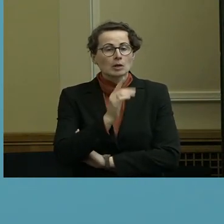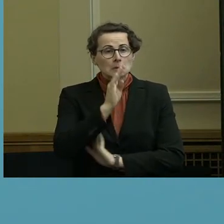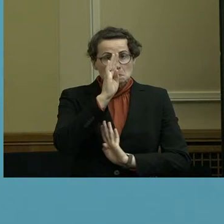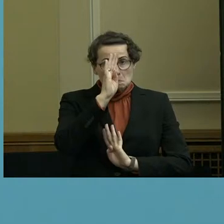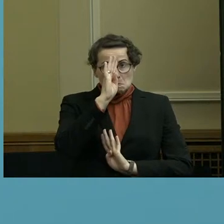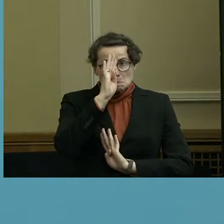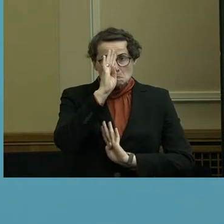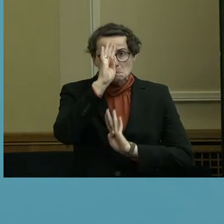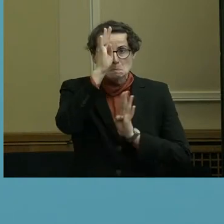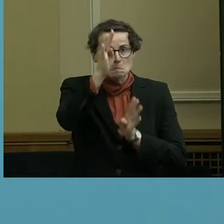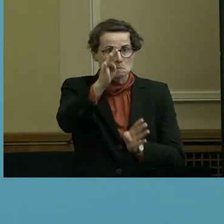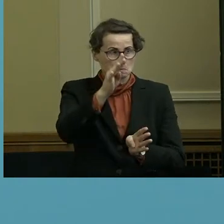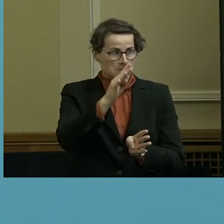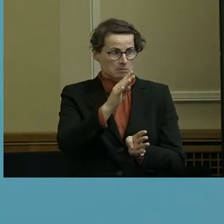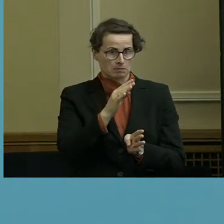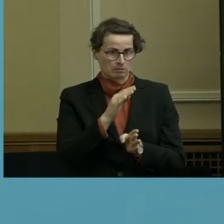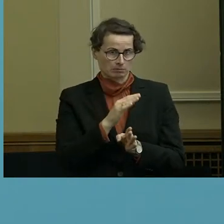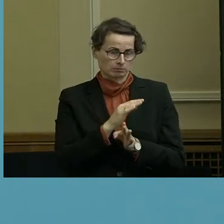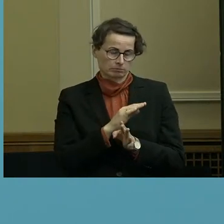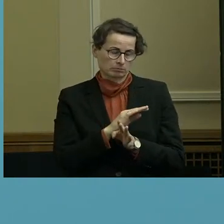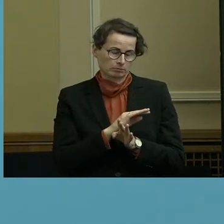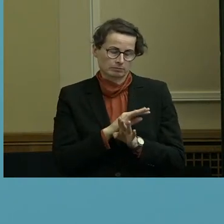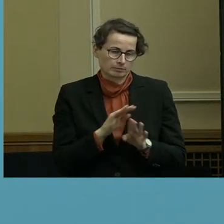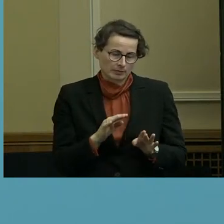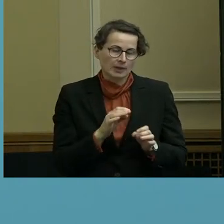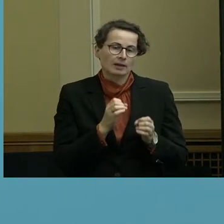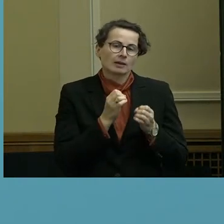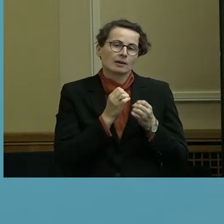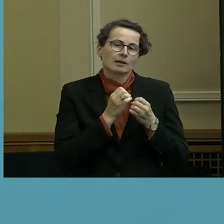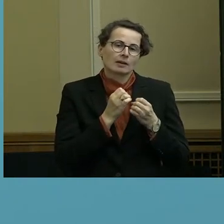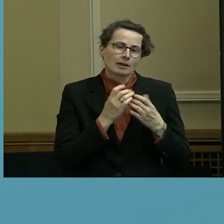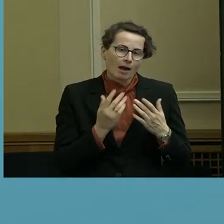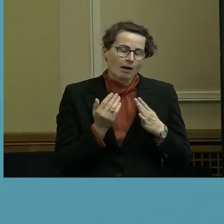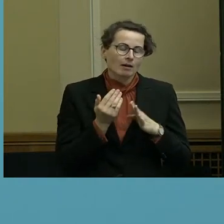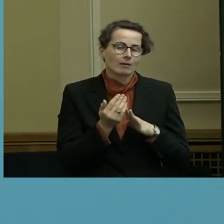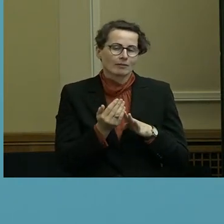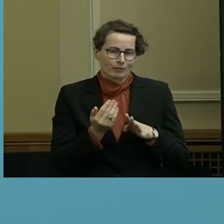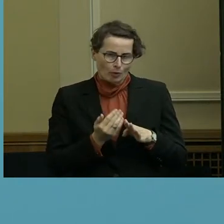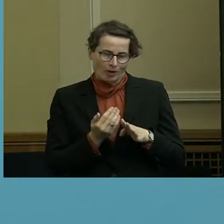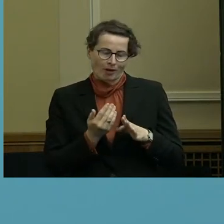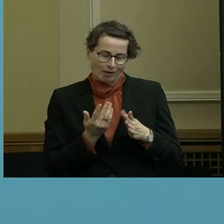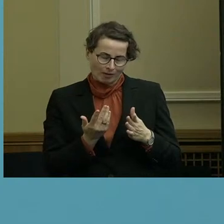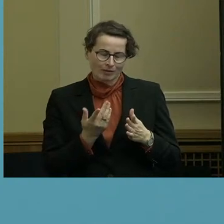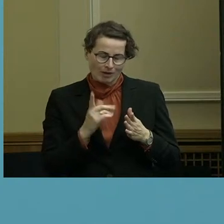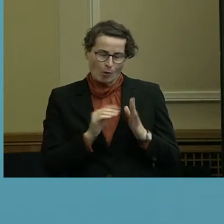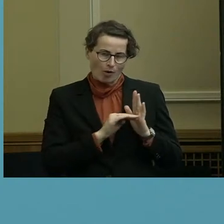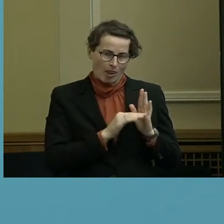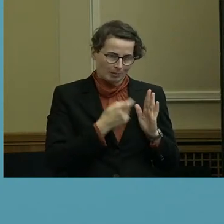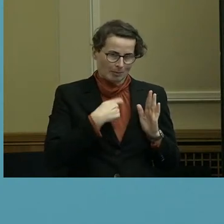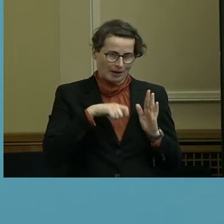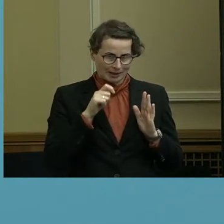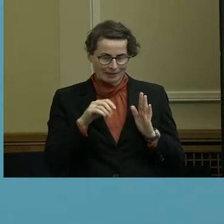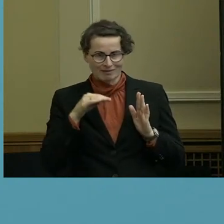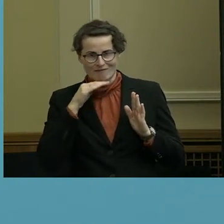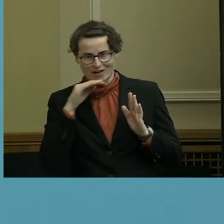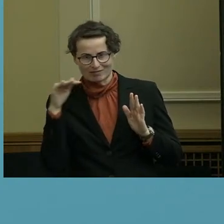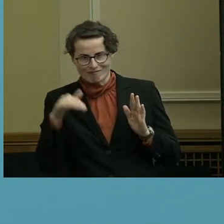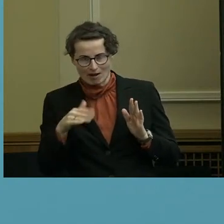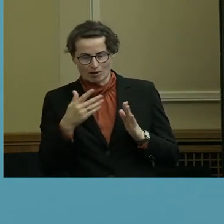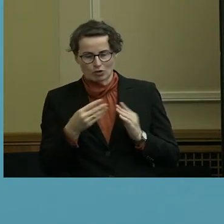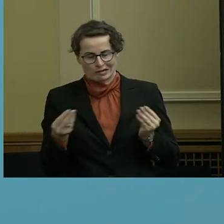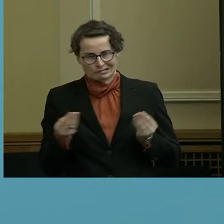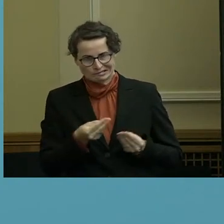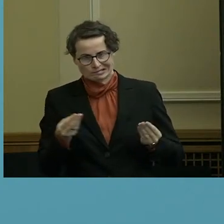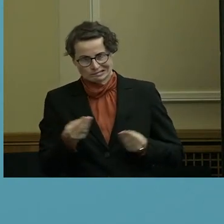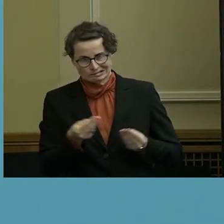anzunehmen, dass es den einen oder anderen Kontakt zwischen Vattenfall und dem Land Berlin in der Vorbereitung dieses